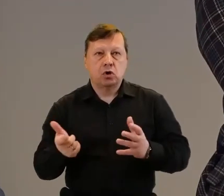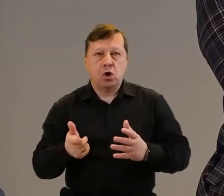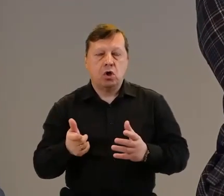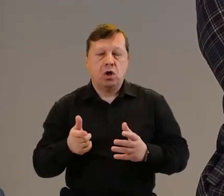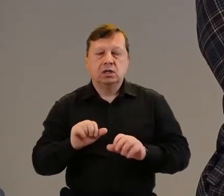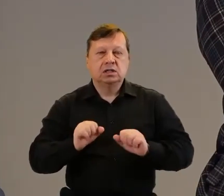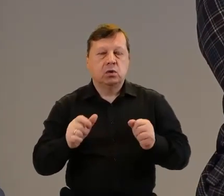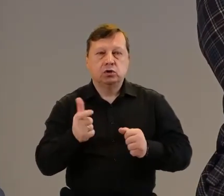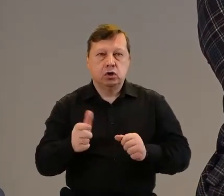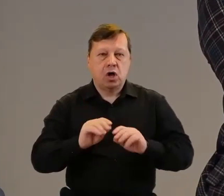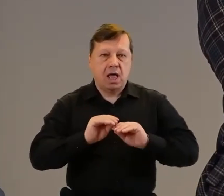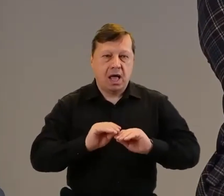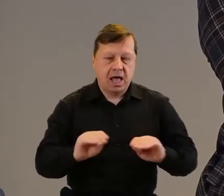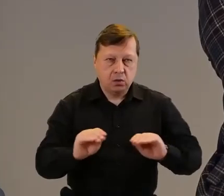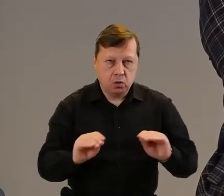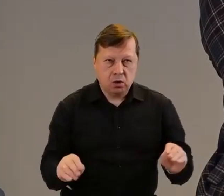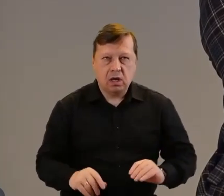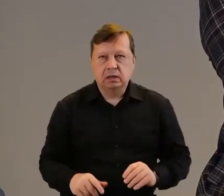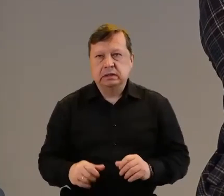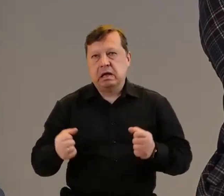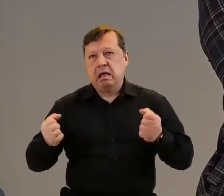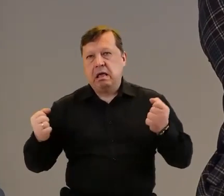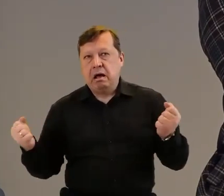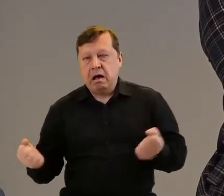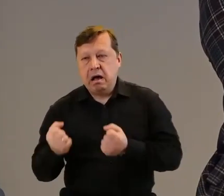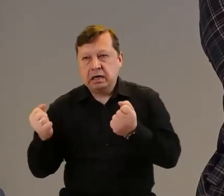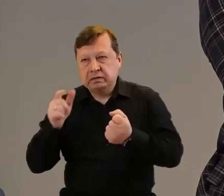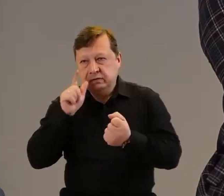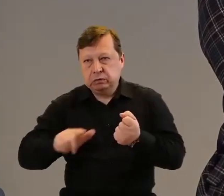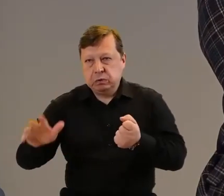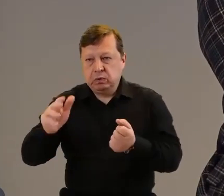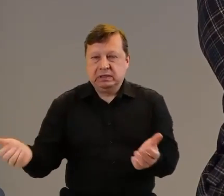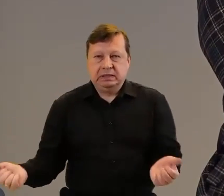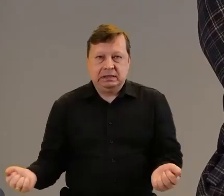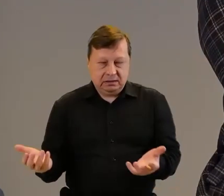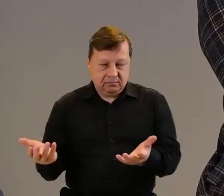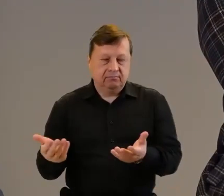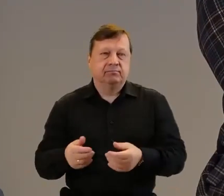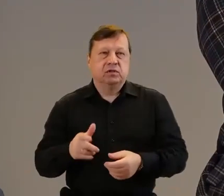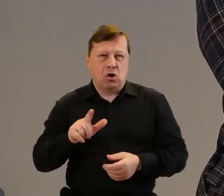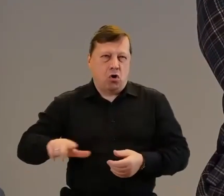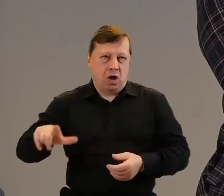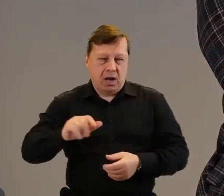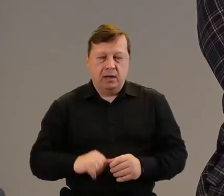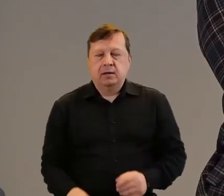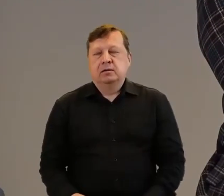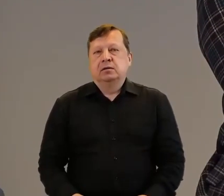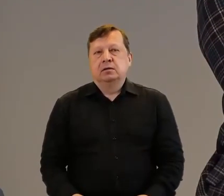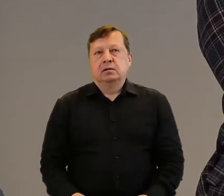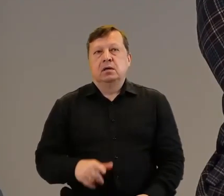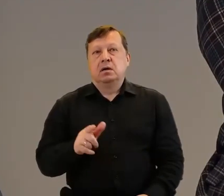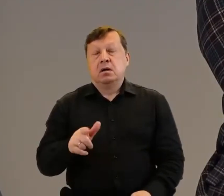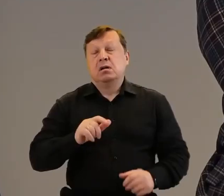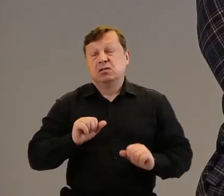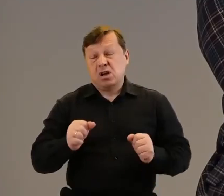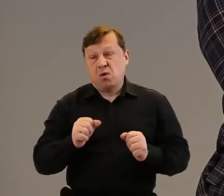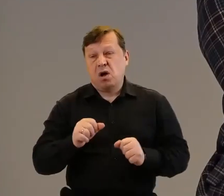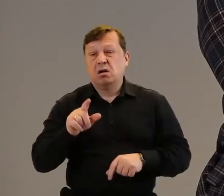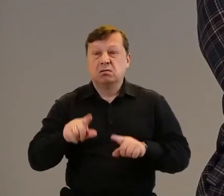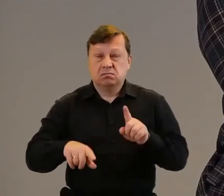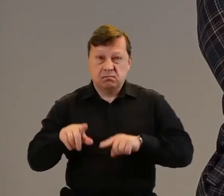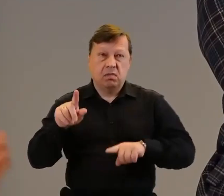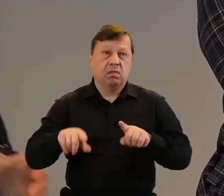czy aktywizującej społeczność lokalną. Pewne działania trudne są do